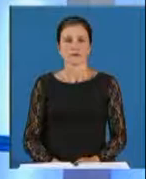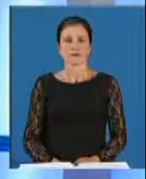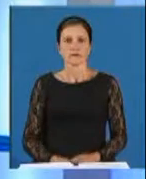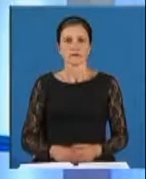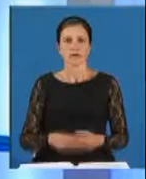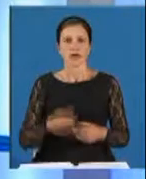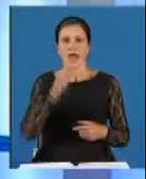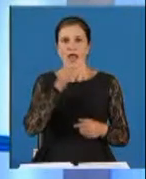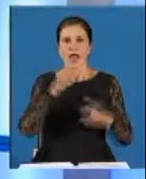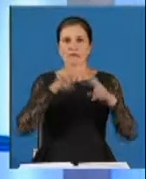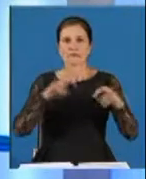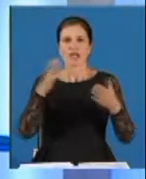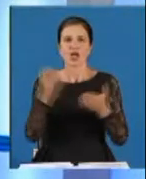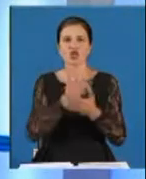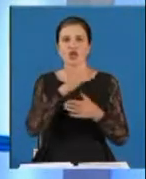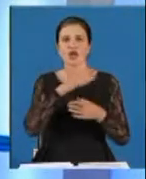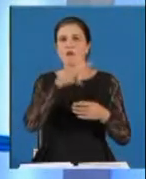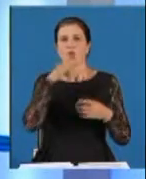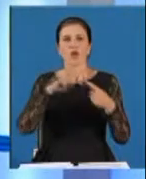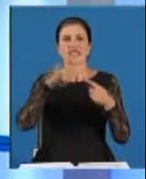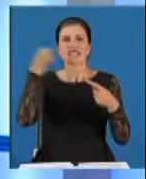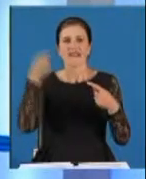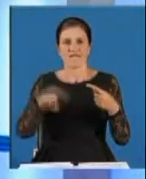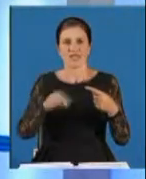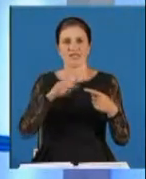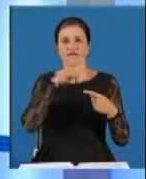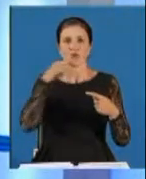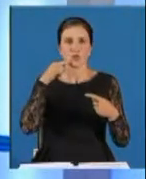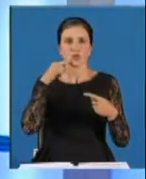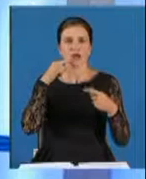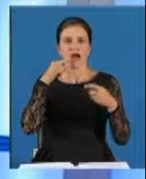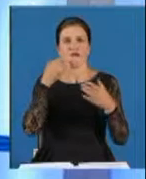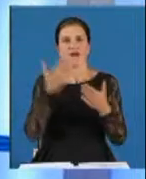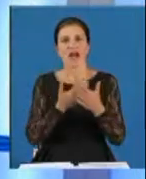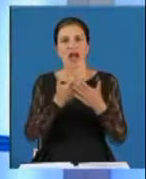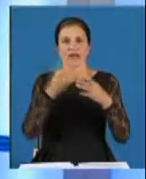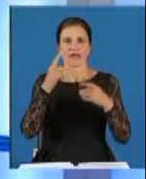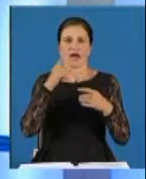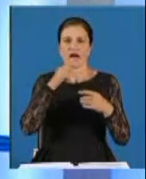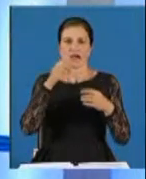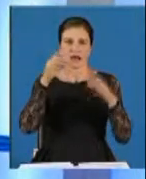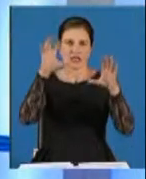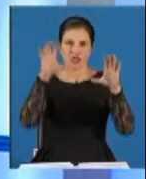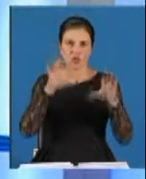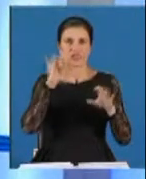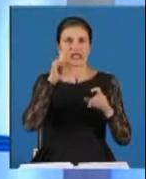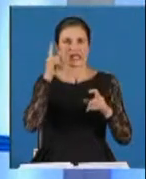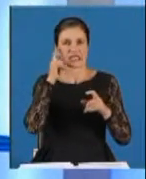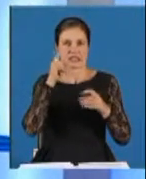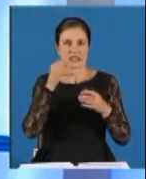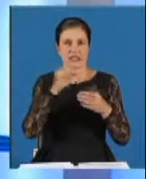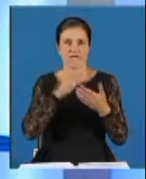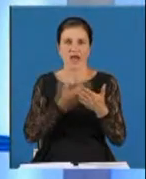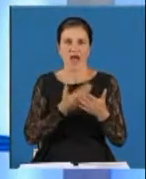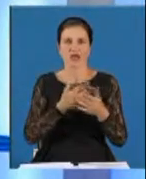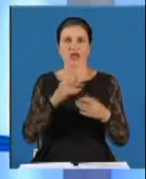Эксперты нашли множество несоответствий русского варианта действующей Конституции с кыргызским. По их мнению, во многом это связано с тем, что